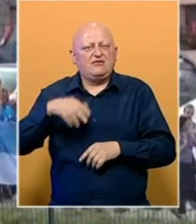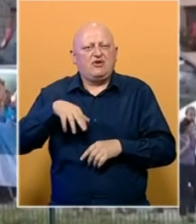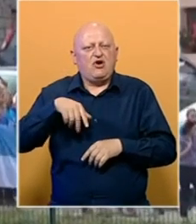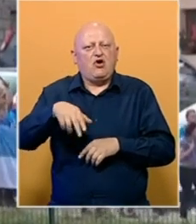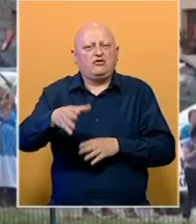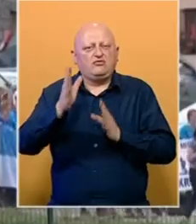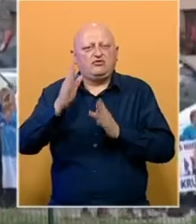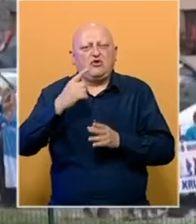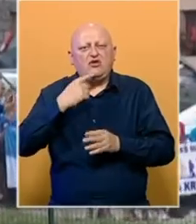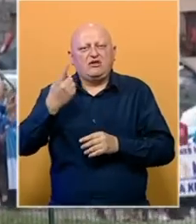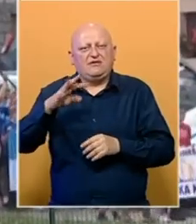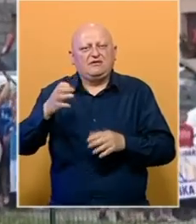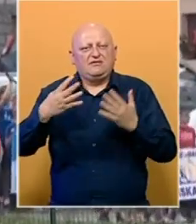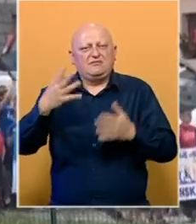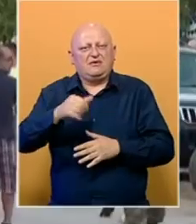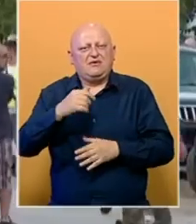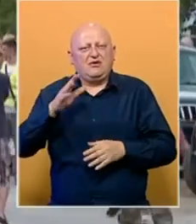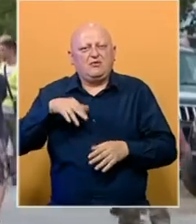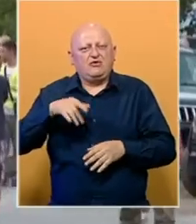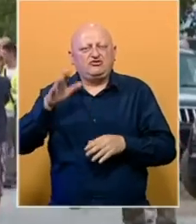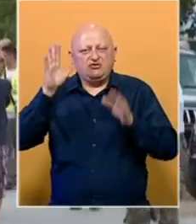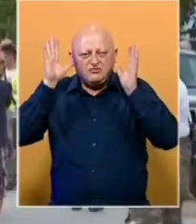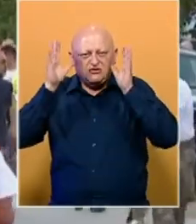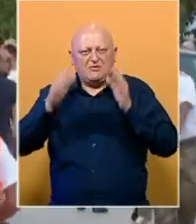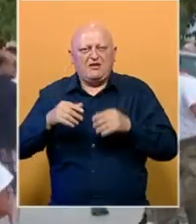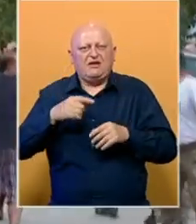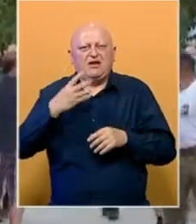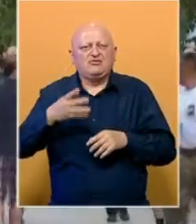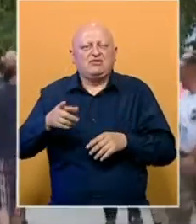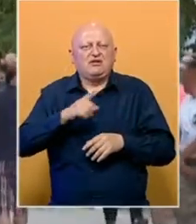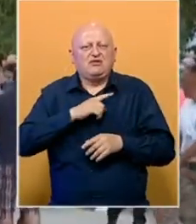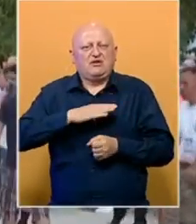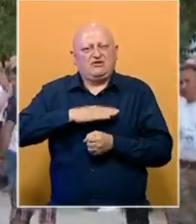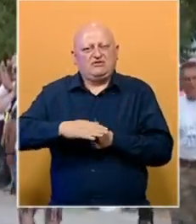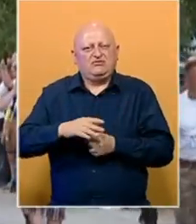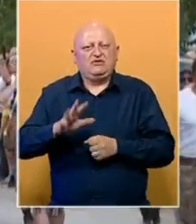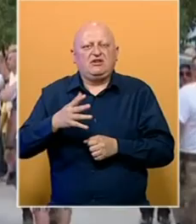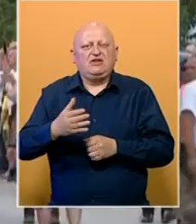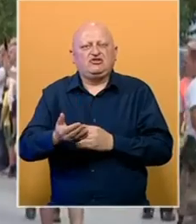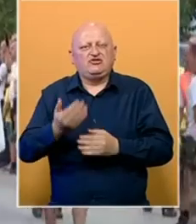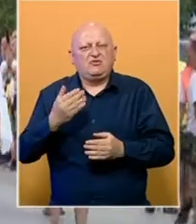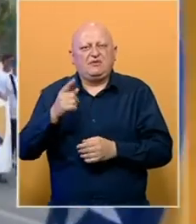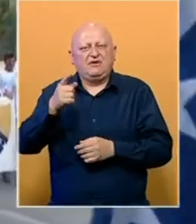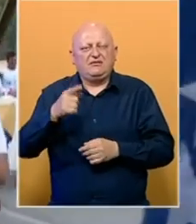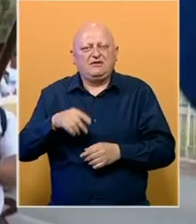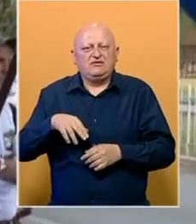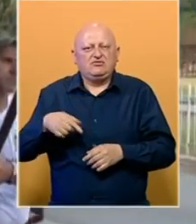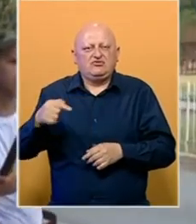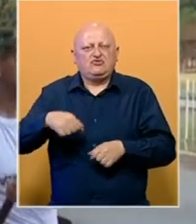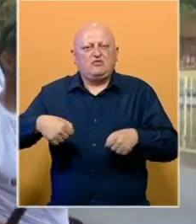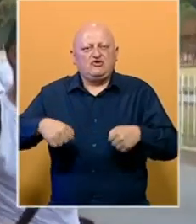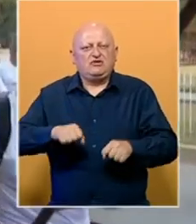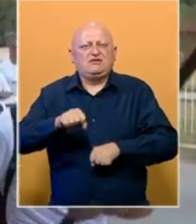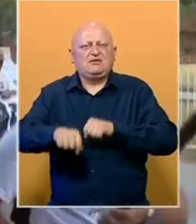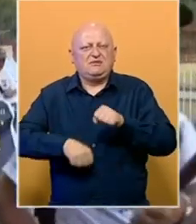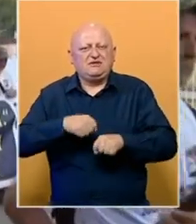hoda putem, kojim su u 1995. godine prošli brojni bošnjaci kasnije stradali u genocidu u Srebrenici. Nešto prije njih stigli